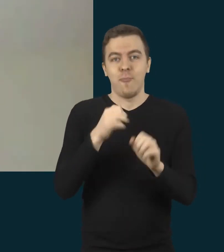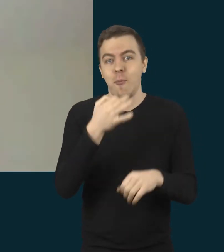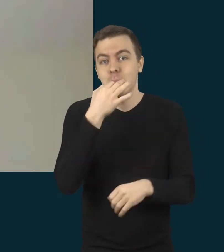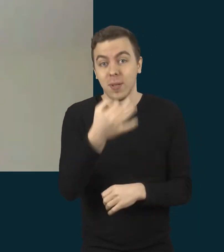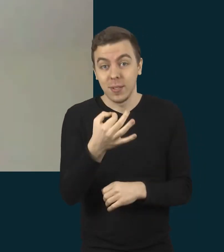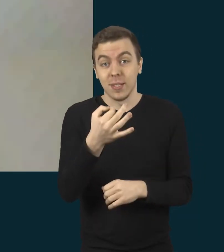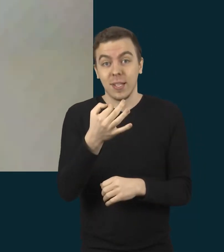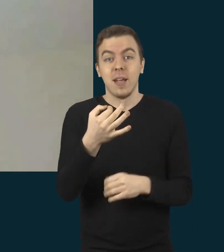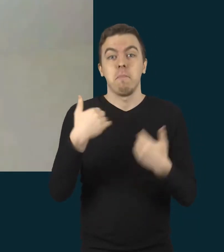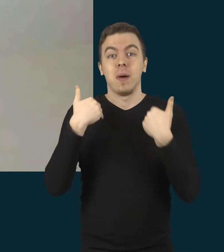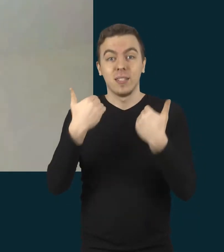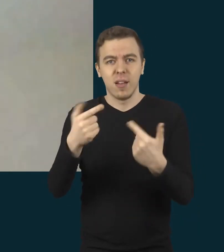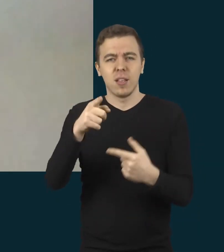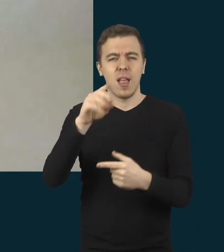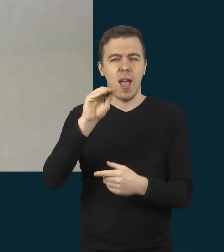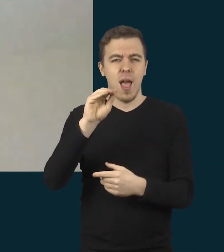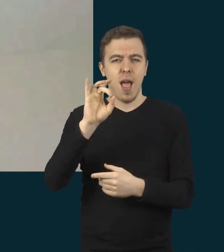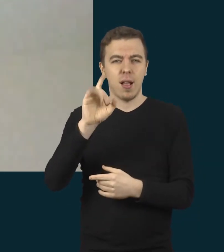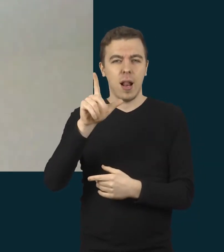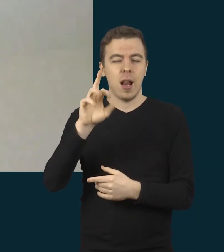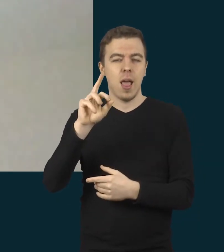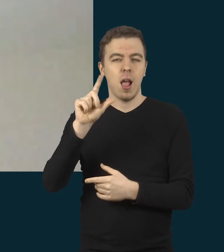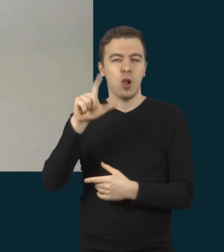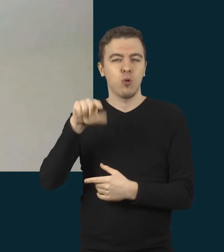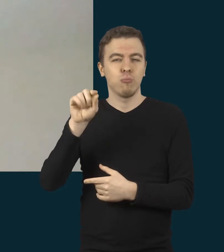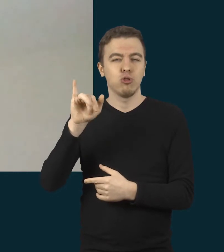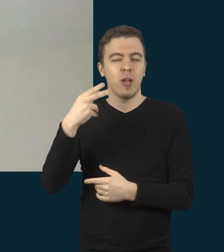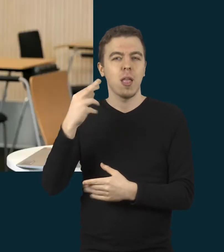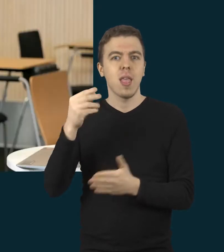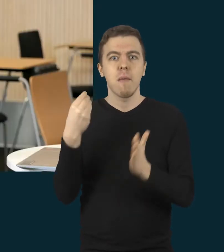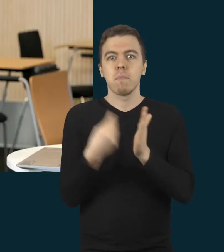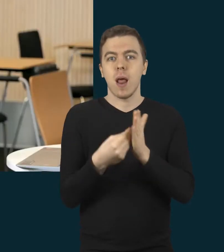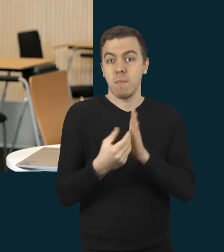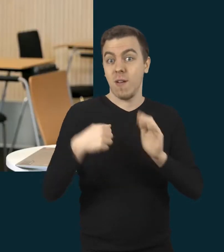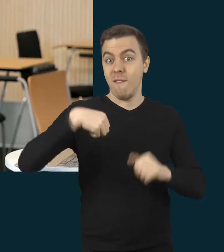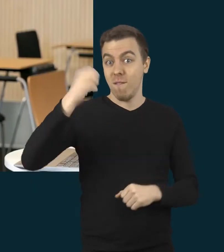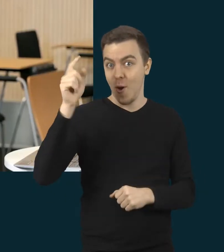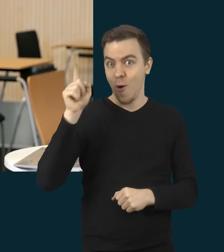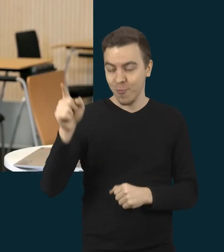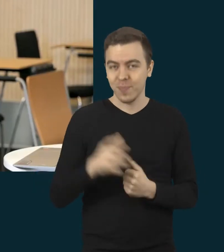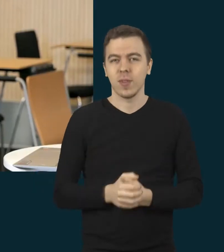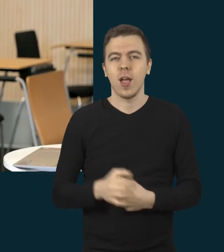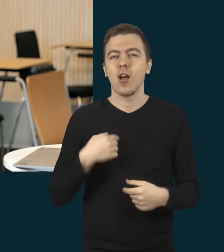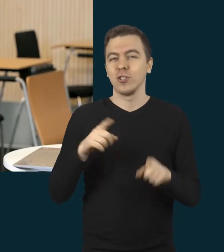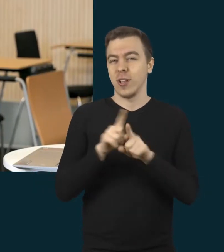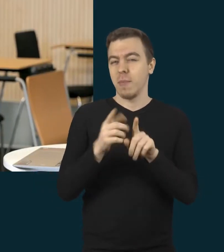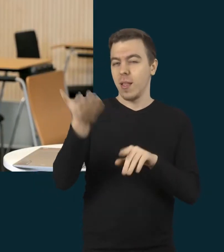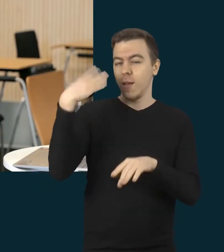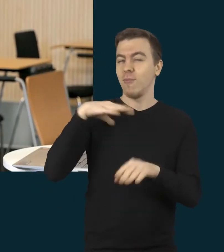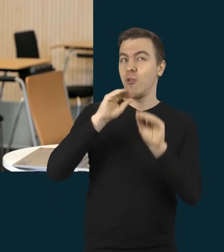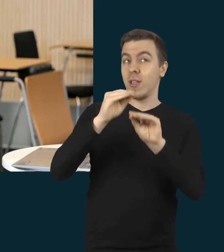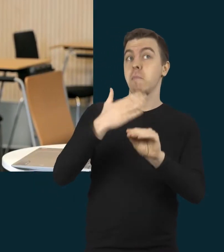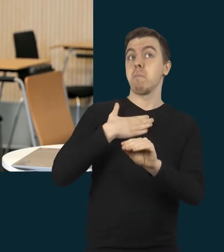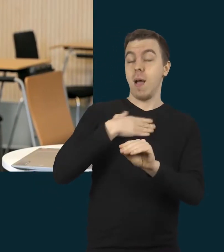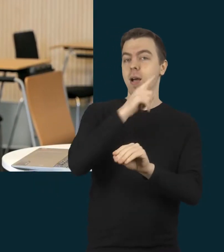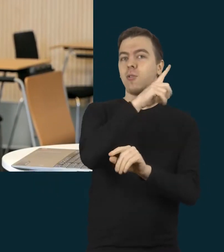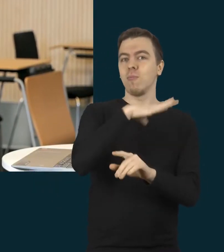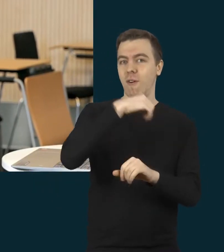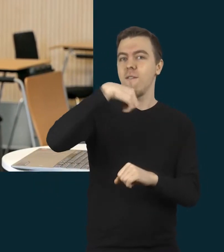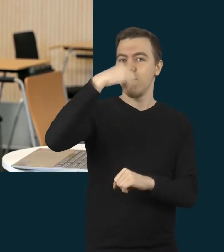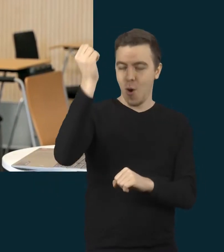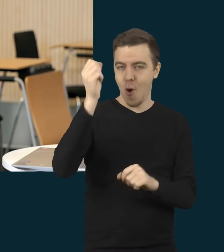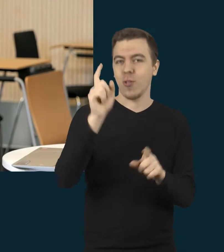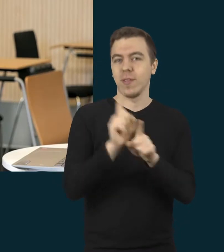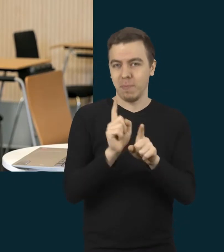Pasveikinti Jūs laimėjus Mėlės lūkšėnės premiją. Džiaugiuosi, turėjau dėstytoje, kuris irgi buvo laimėjęs Mėlės